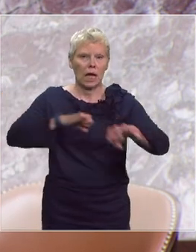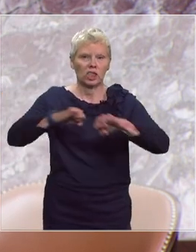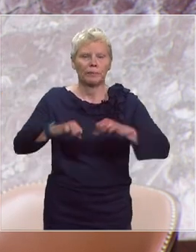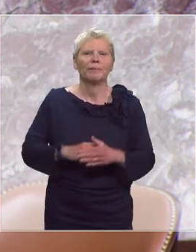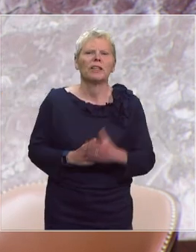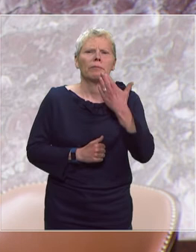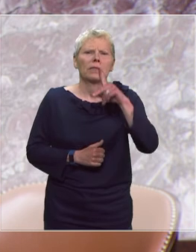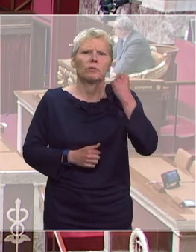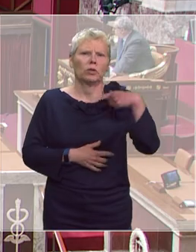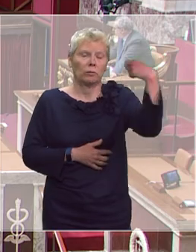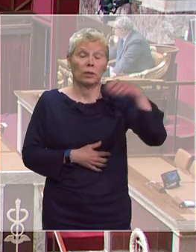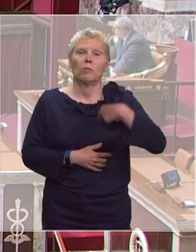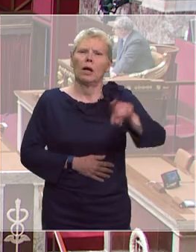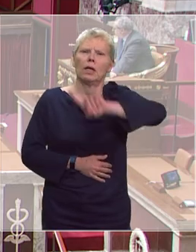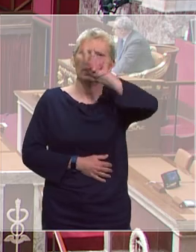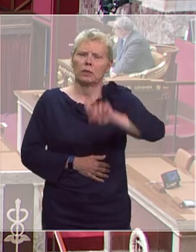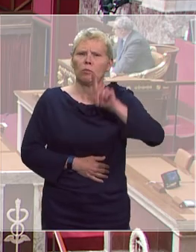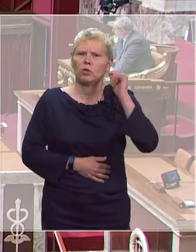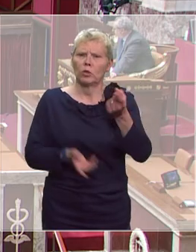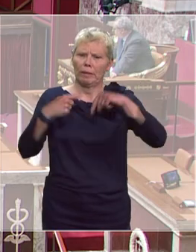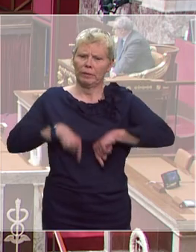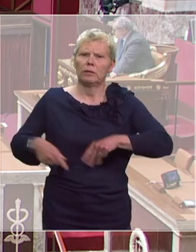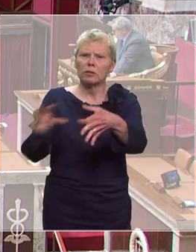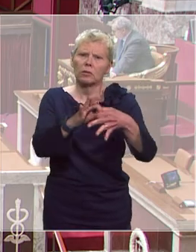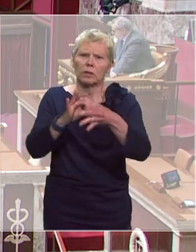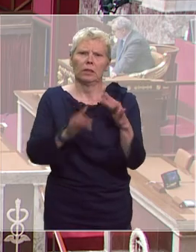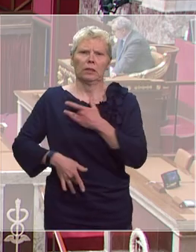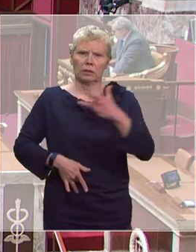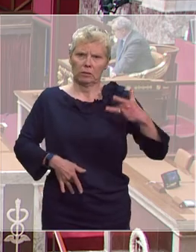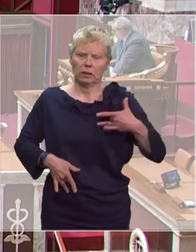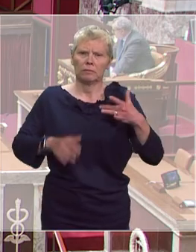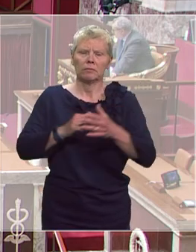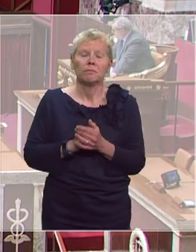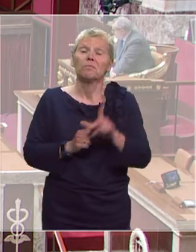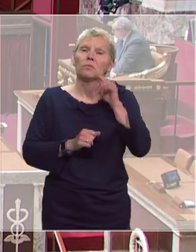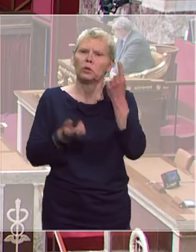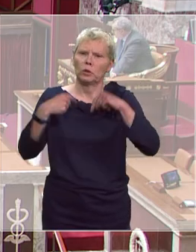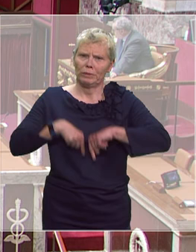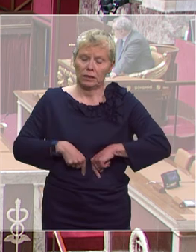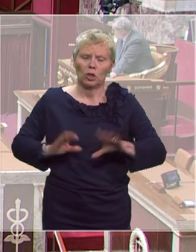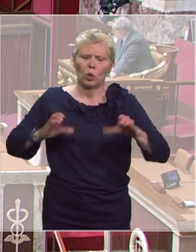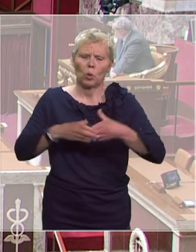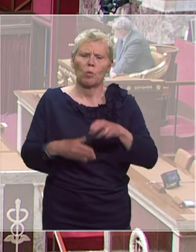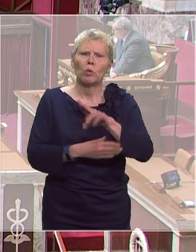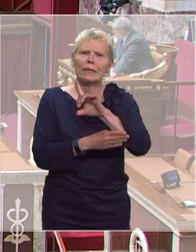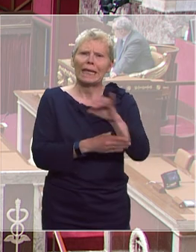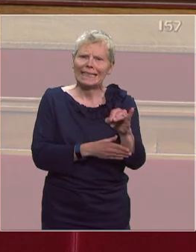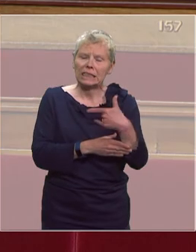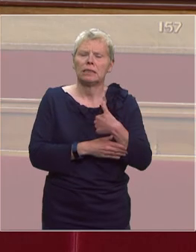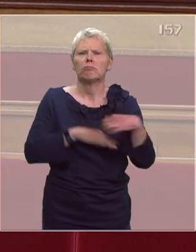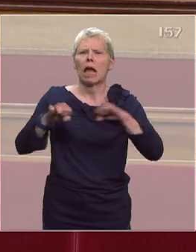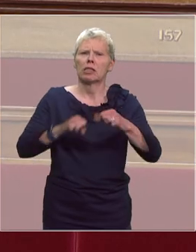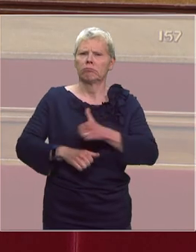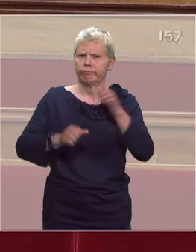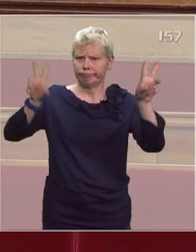Merci Monsieur le Président. Ma question s'adresse à Monsieur le Ministre des Solidarités et de la Santé. Monsieur le Ministre, le groupe UDI Agir et Indépendant m